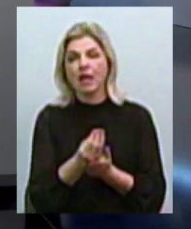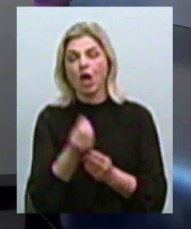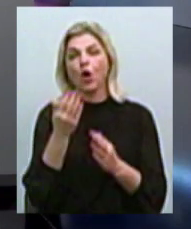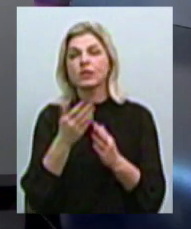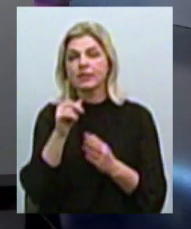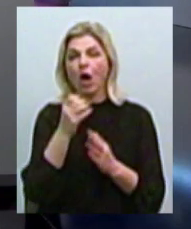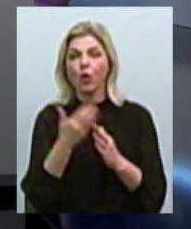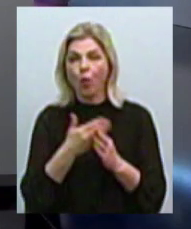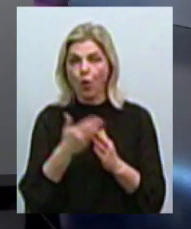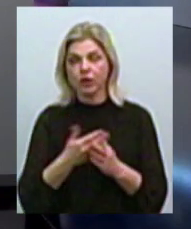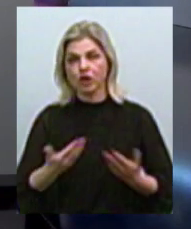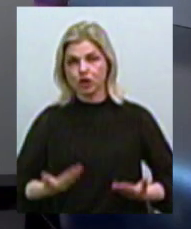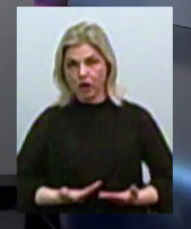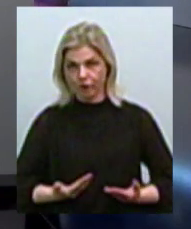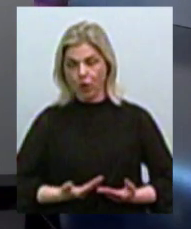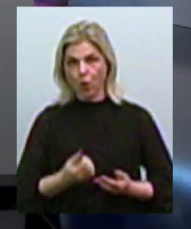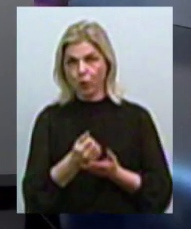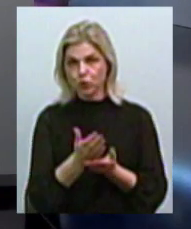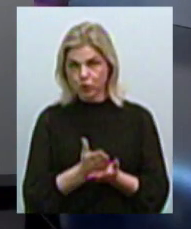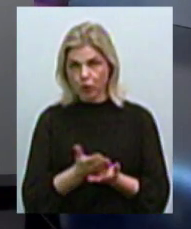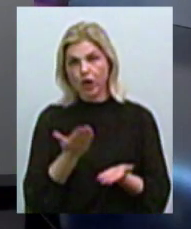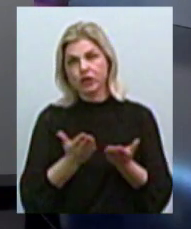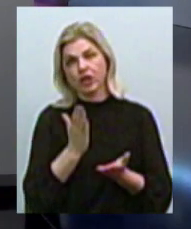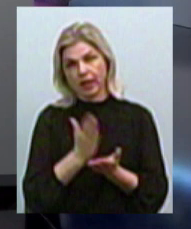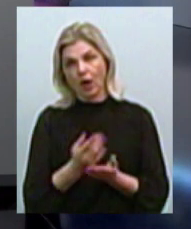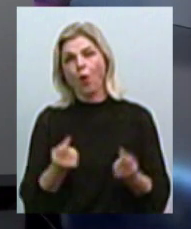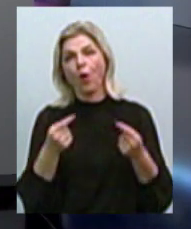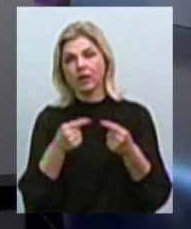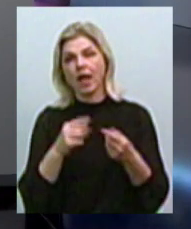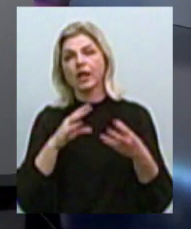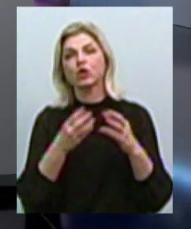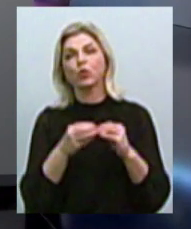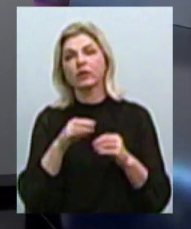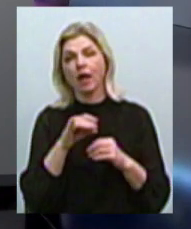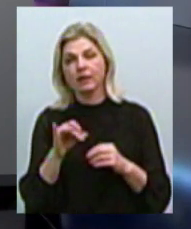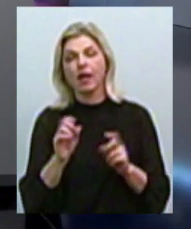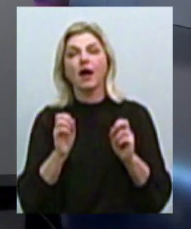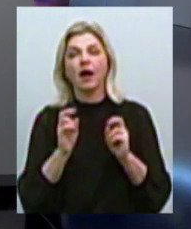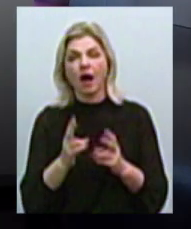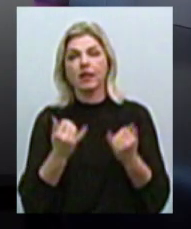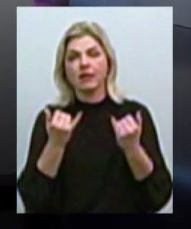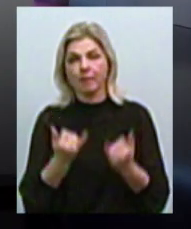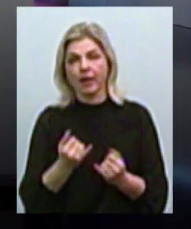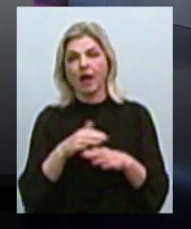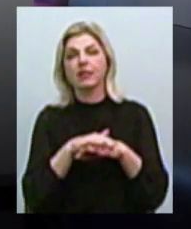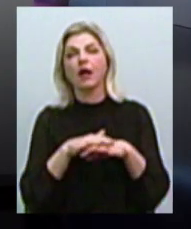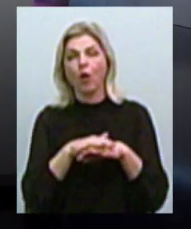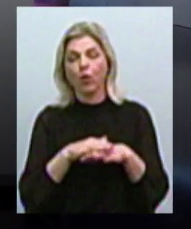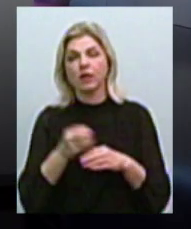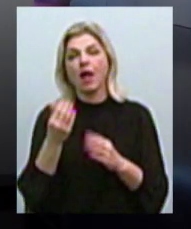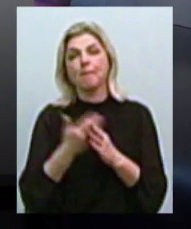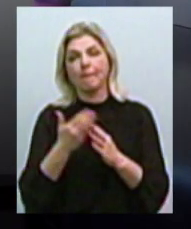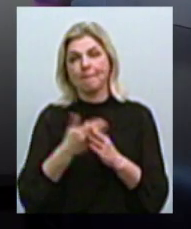житлово-комунальних послуг. Чи є вже конкретні результати і як відтепер нараховуються пільги?